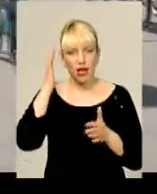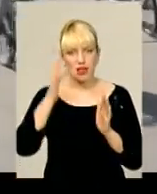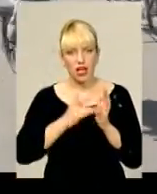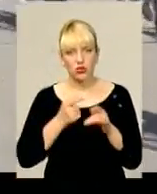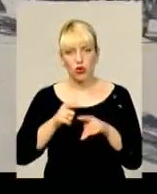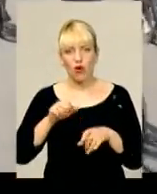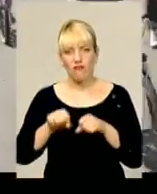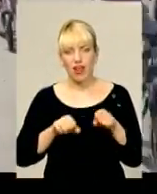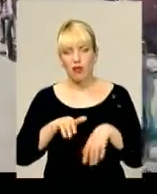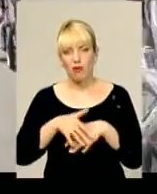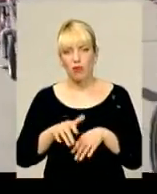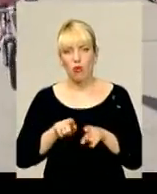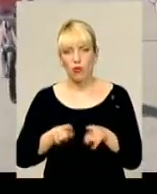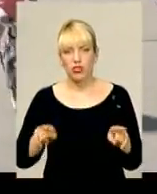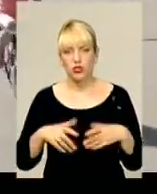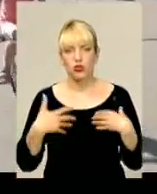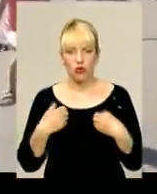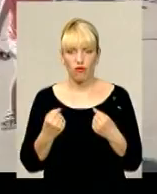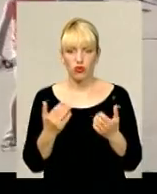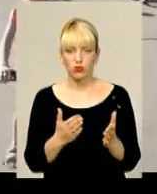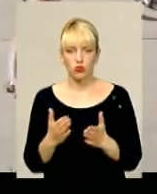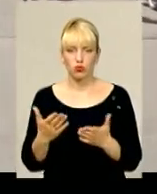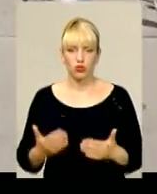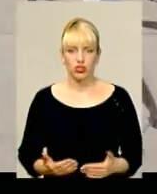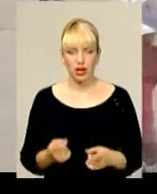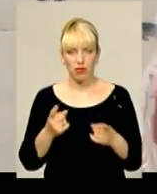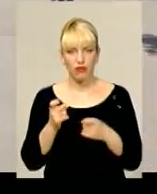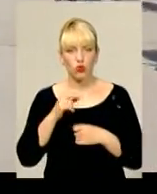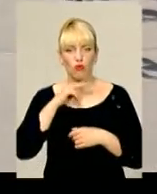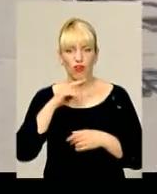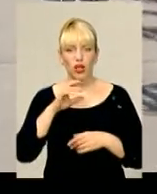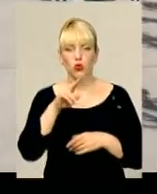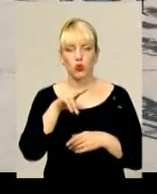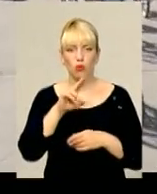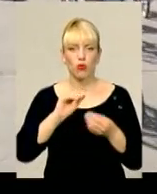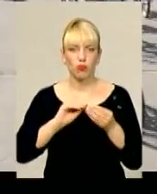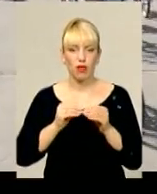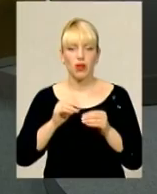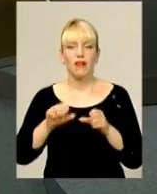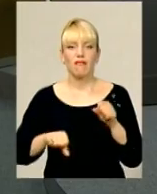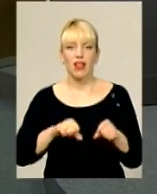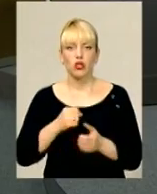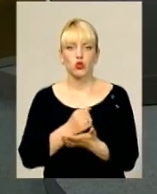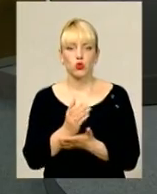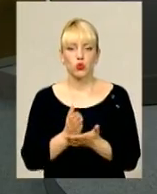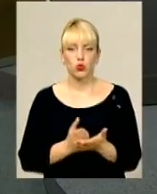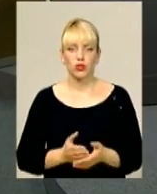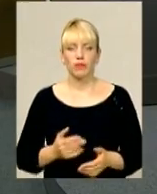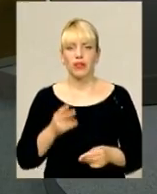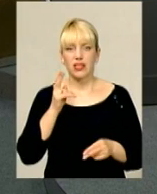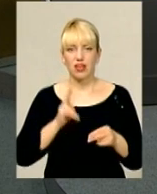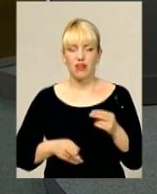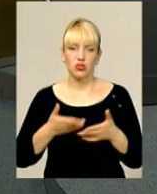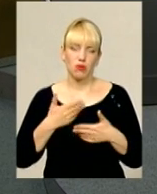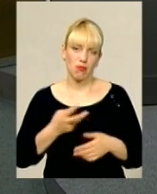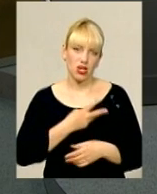популяризація здорового способу життя, а також привернути увагу до проблеми велоінфраструктури в місті. На завершення